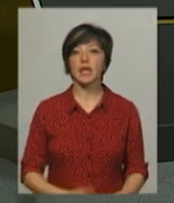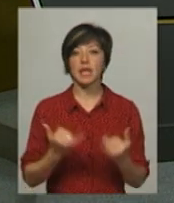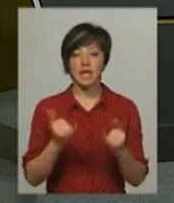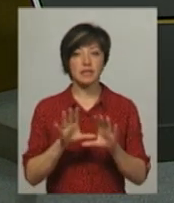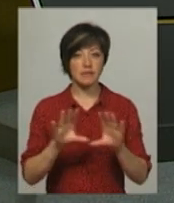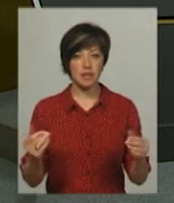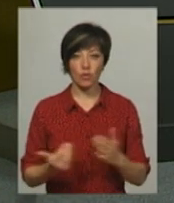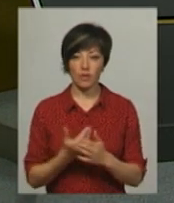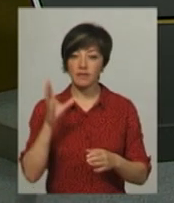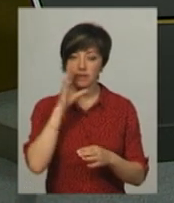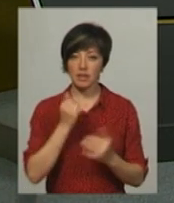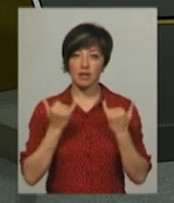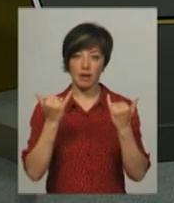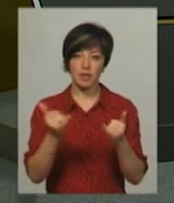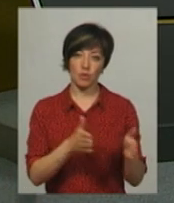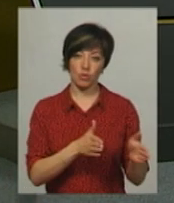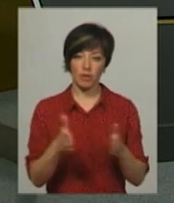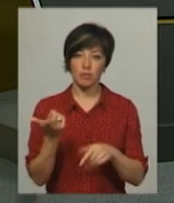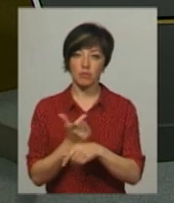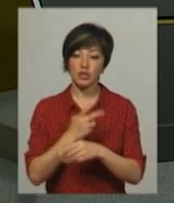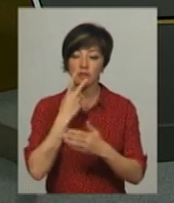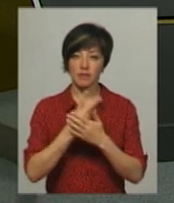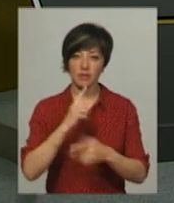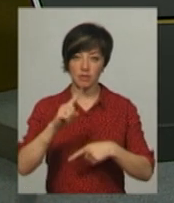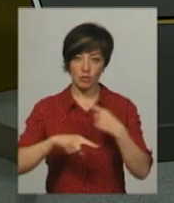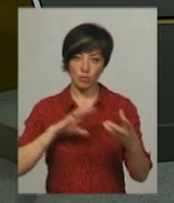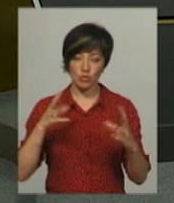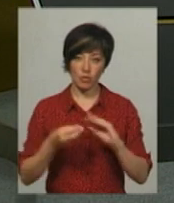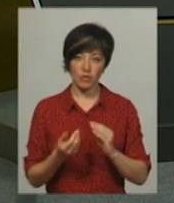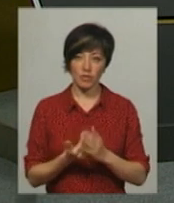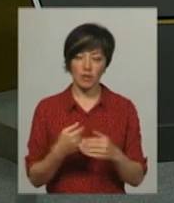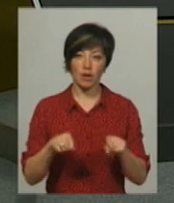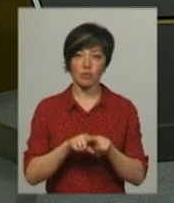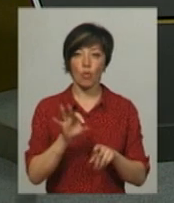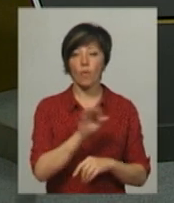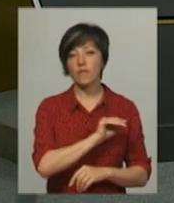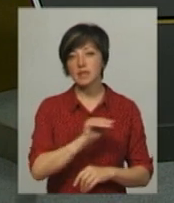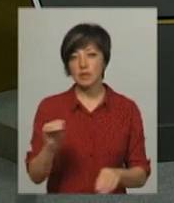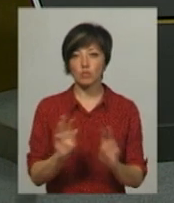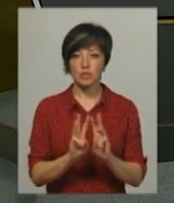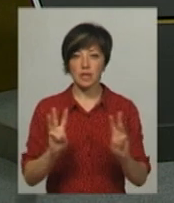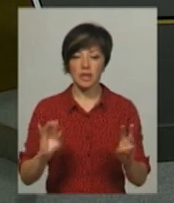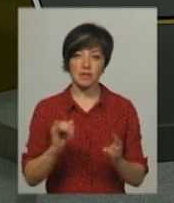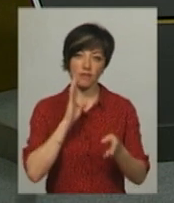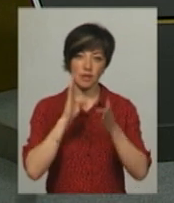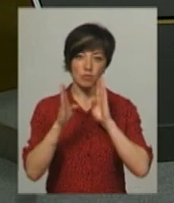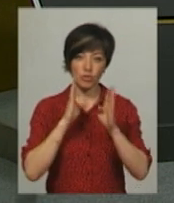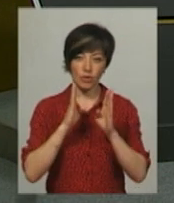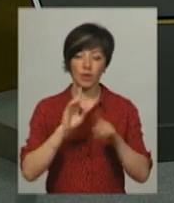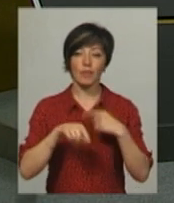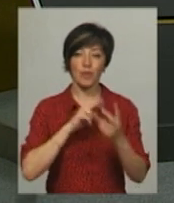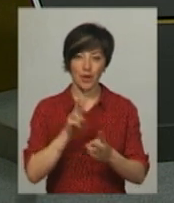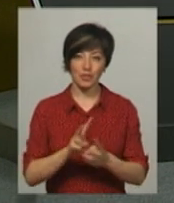Наразі це всі новини, які ми встигли для вас підготувати. Більше дивіться у підсумковому випуску, а також на нашому офіційному сайті та сторінці у Фейсбук.